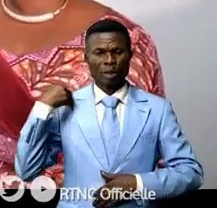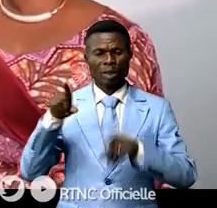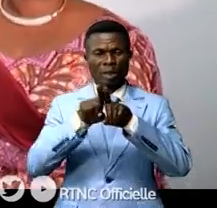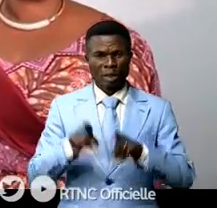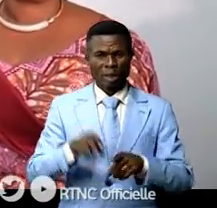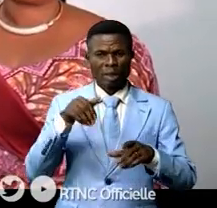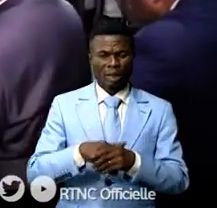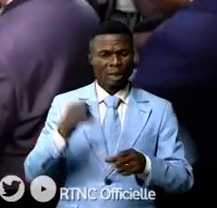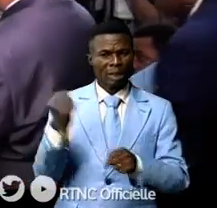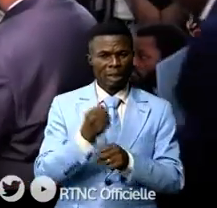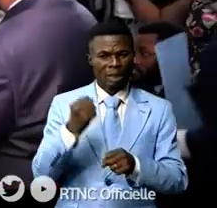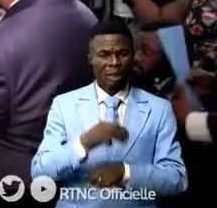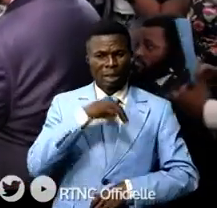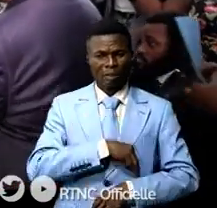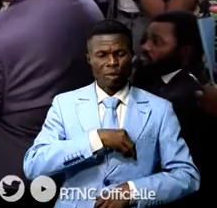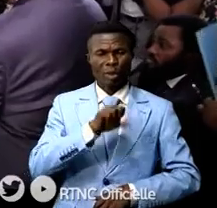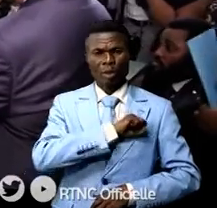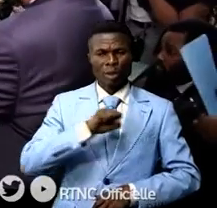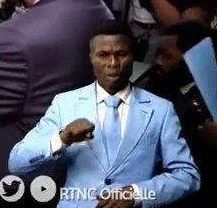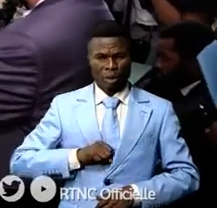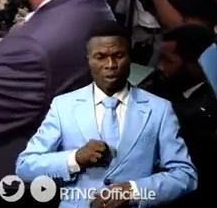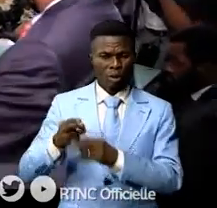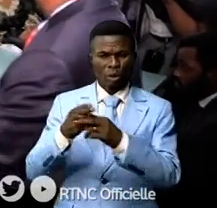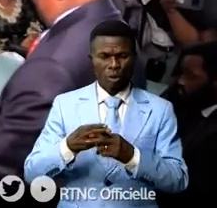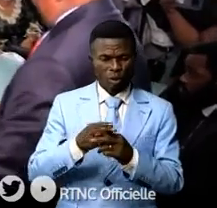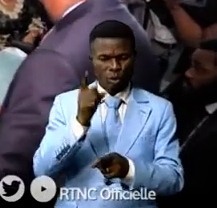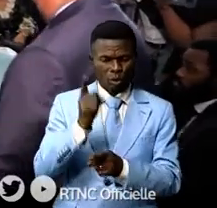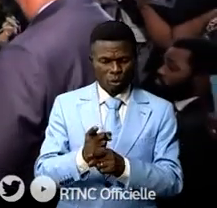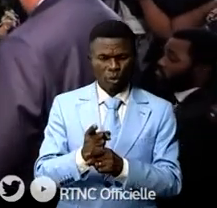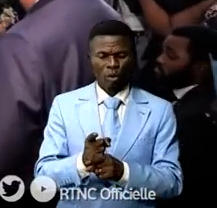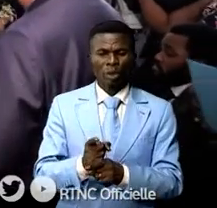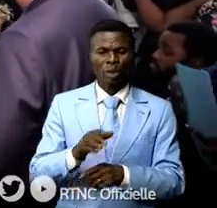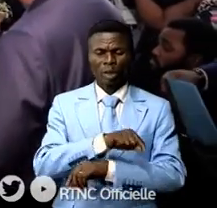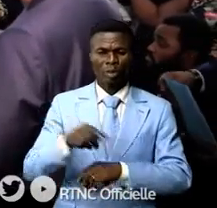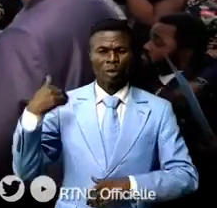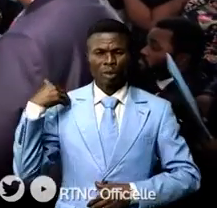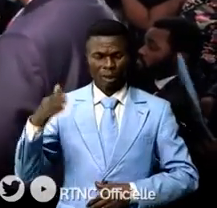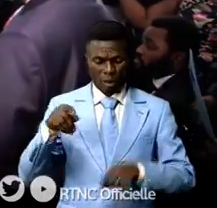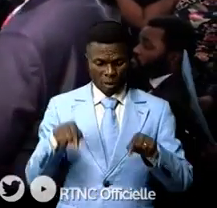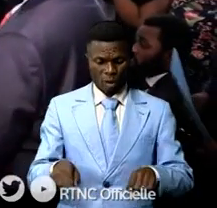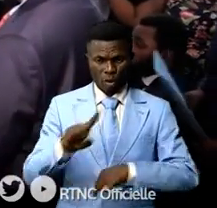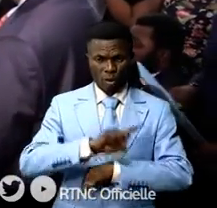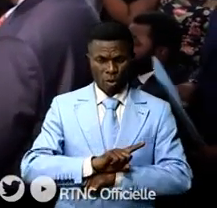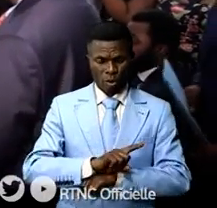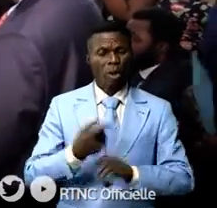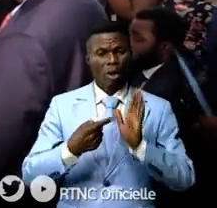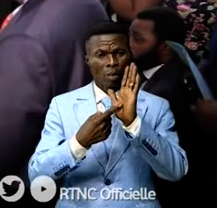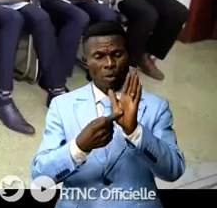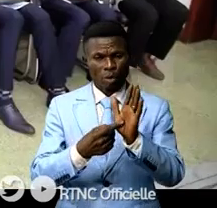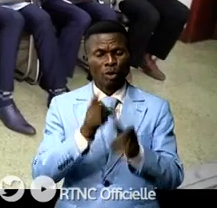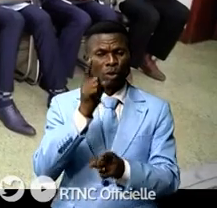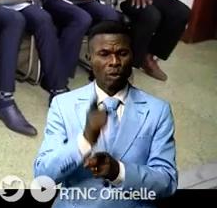à travers l'exécution de la mission du Sénat, celle de contrôle de l'exécutif. Ce jour marque effectivement